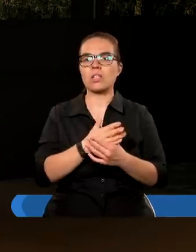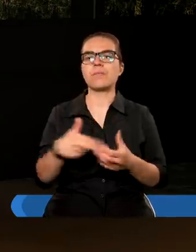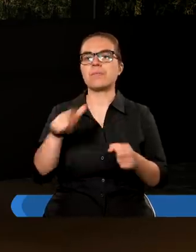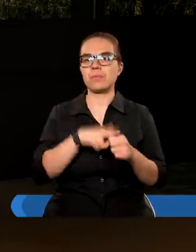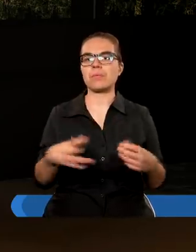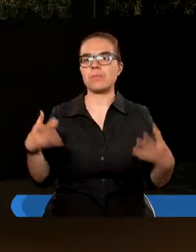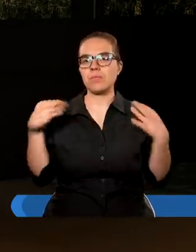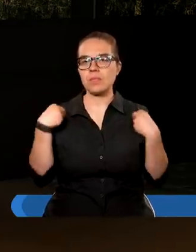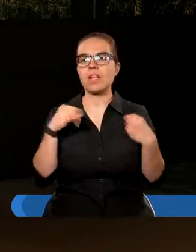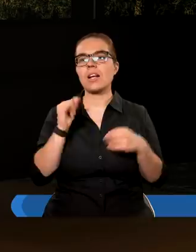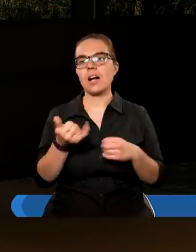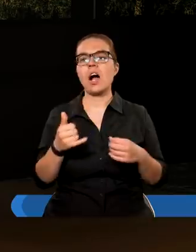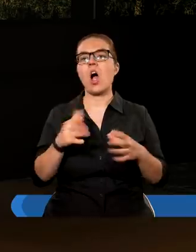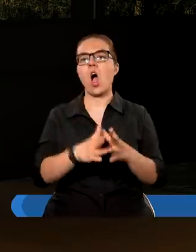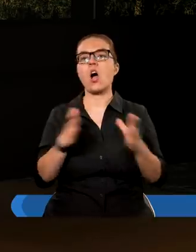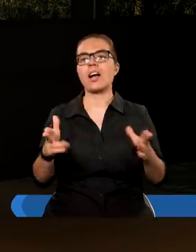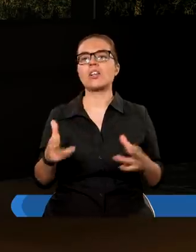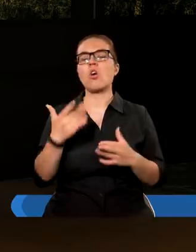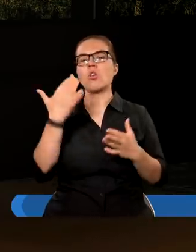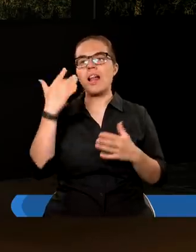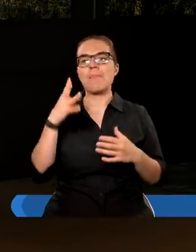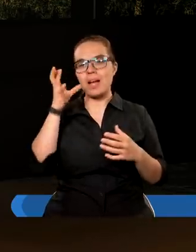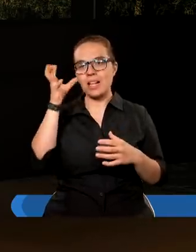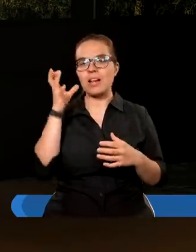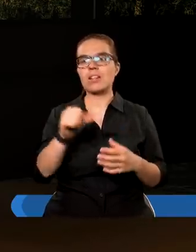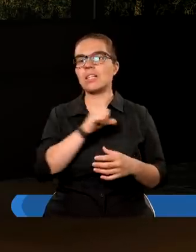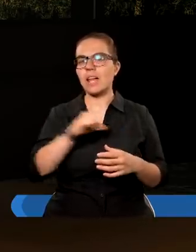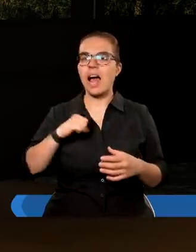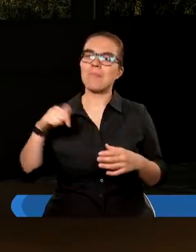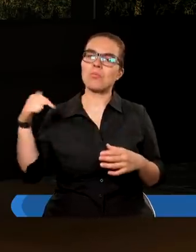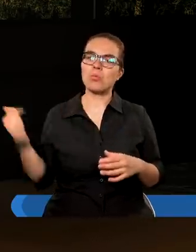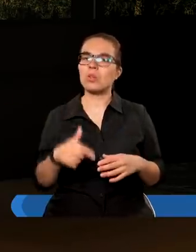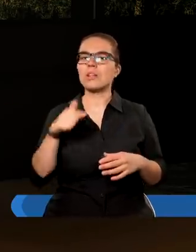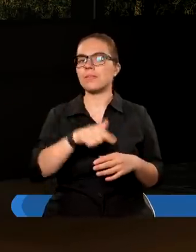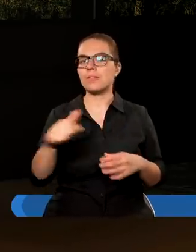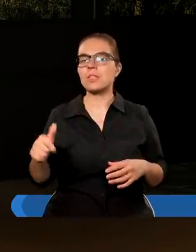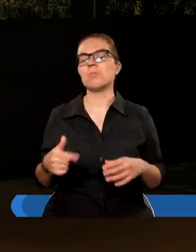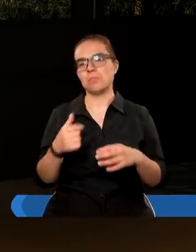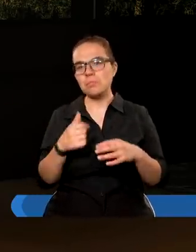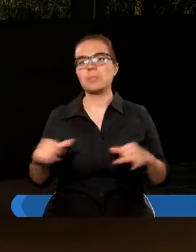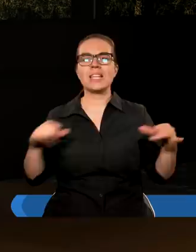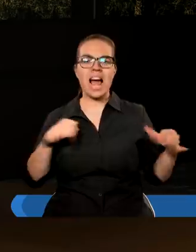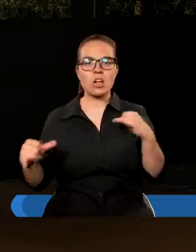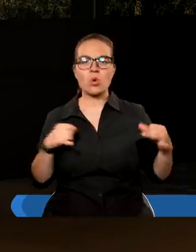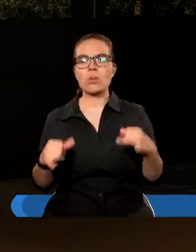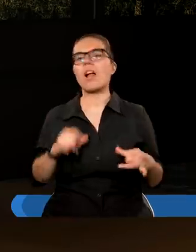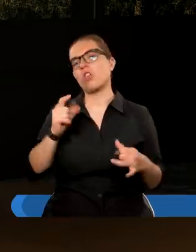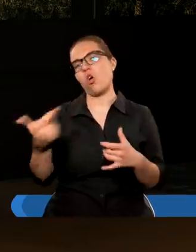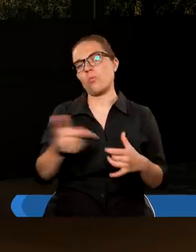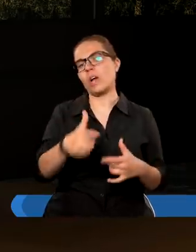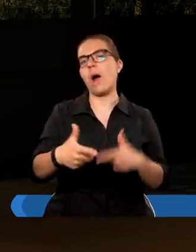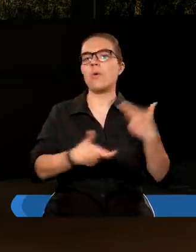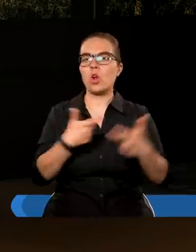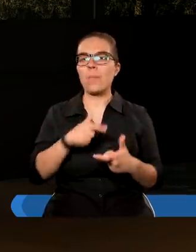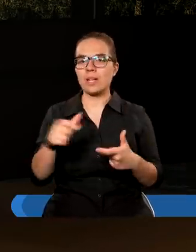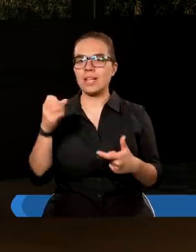który dostał jakąś określoną liczbę talentów sam musiał nimi rozdysponować, coś musiał z nimi